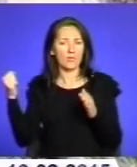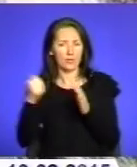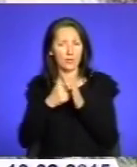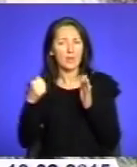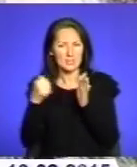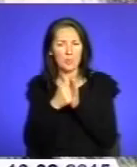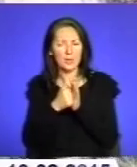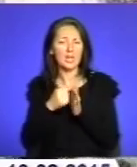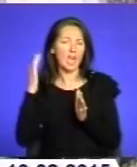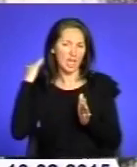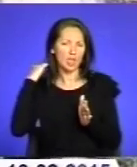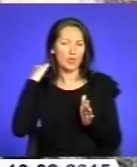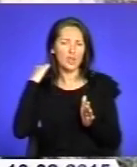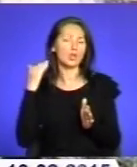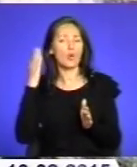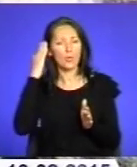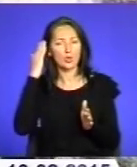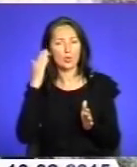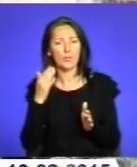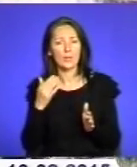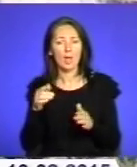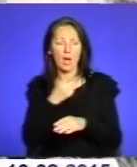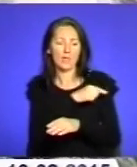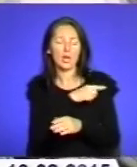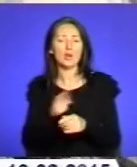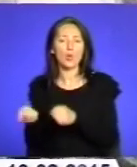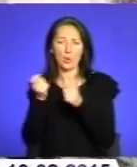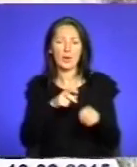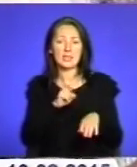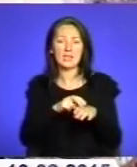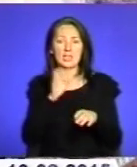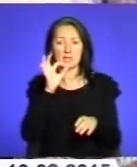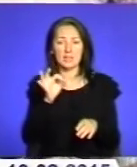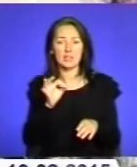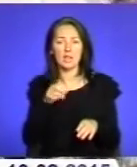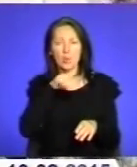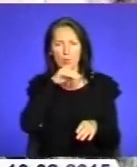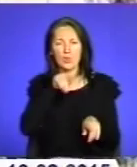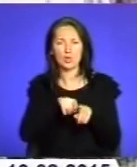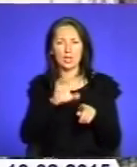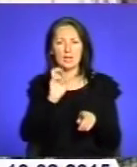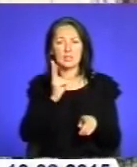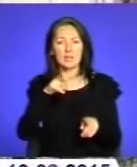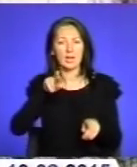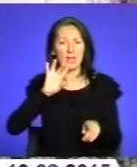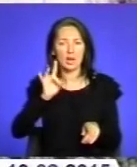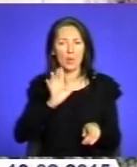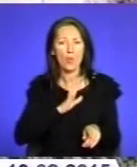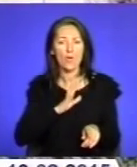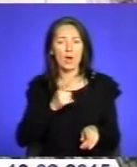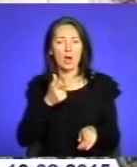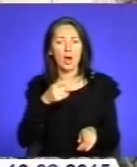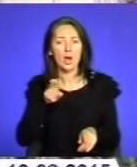І мене в лікарню привезли, а лікарі сказали до мене, лікарі сказали, що професор такий шкляр був, гайда